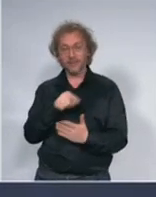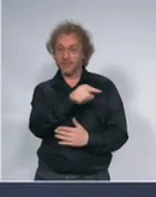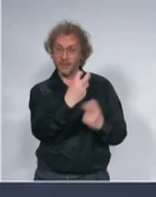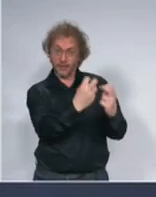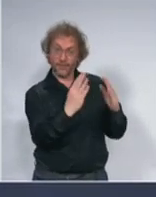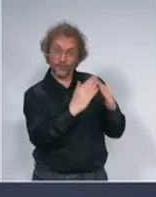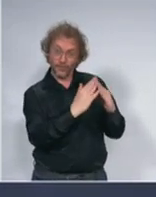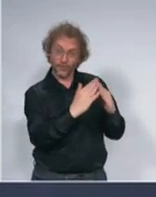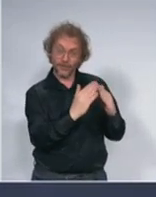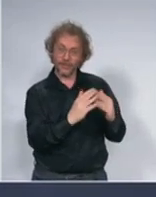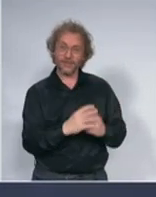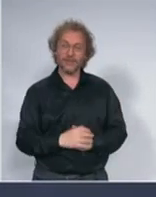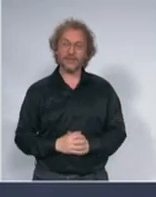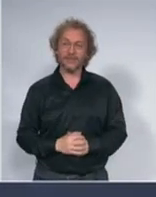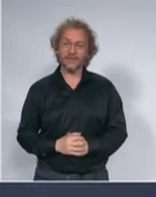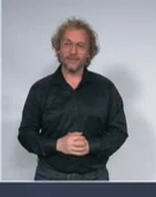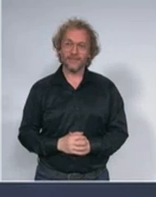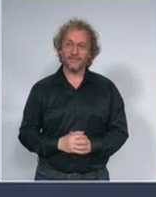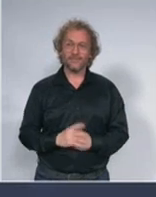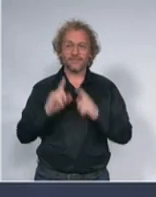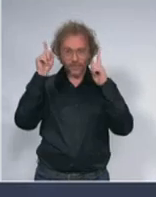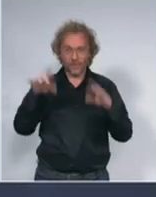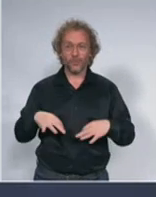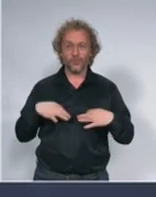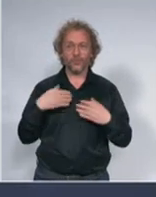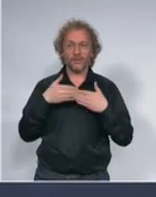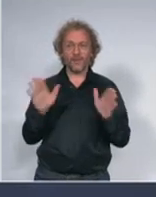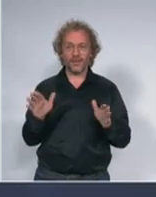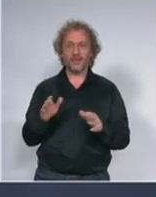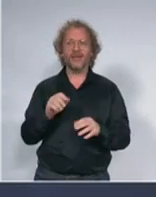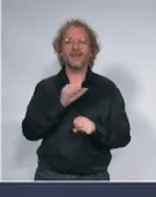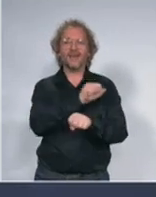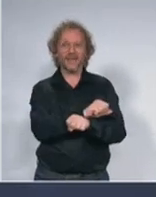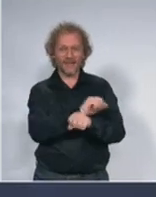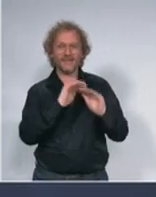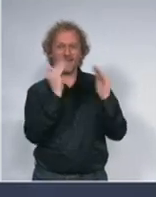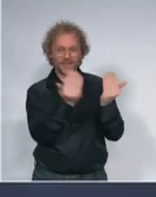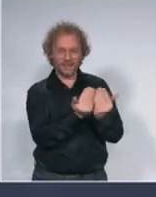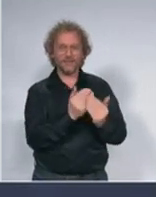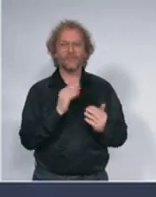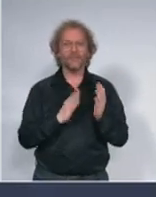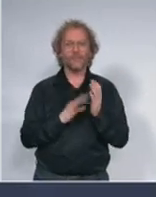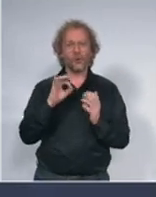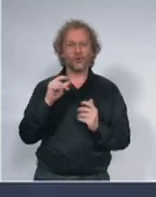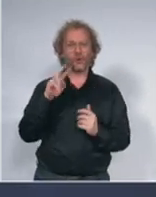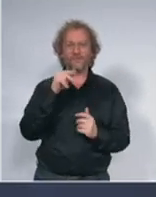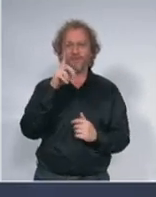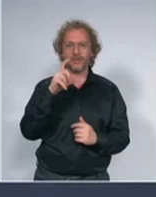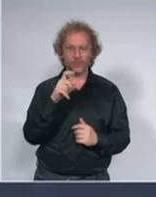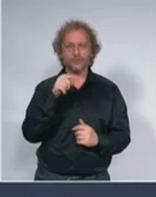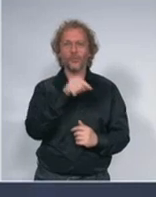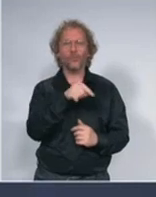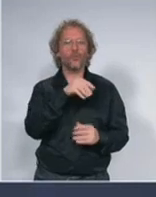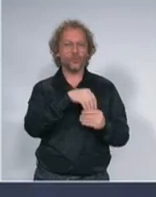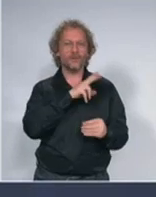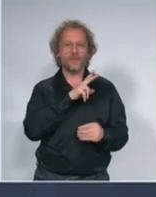otvaramo i karantinu Moroviću sa 500 ležajeva tako da ćemo neka od lica